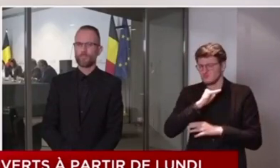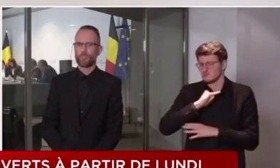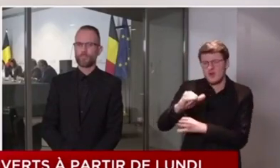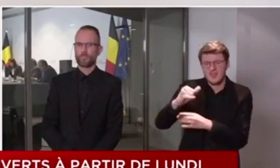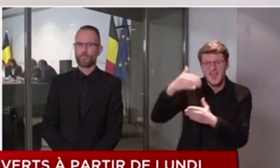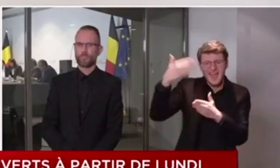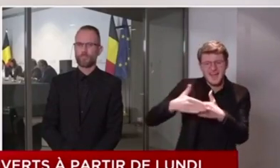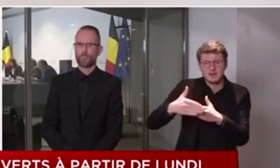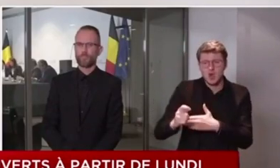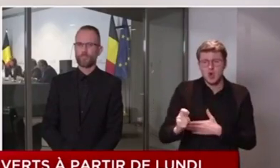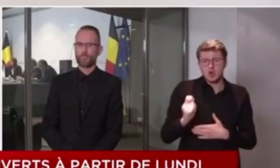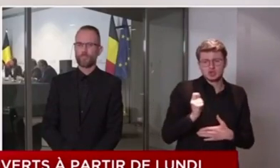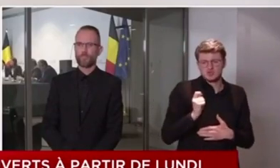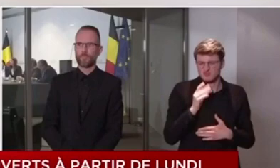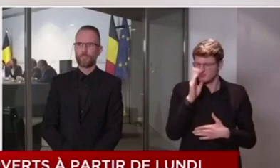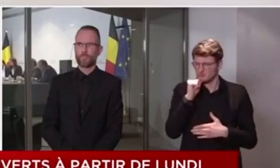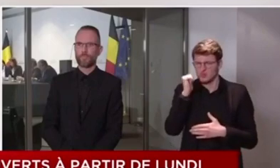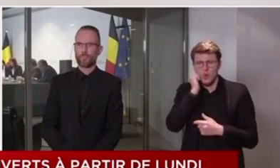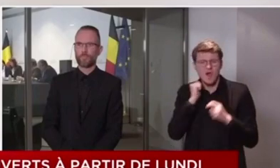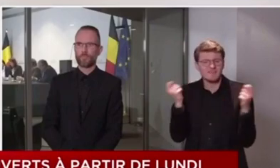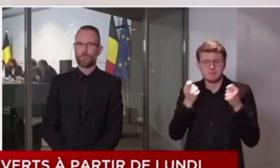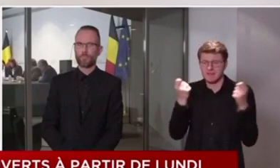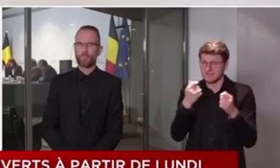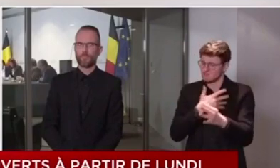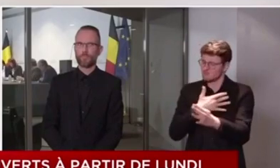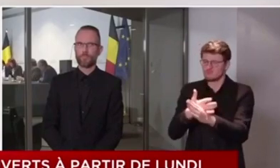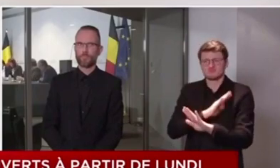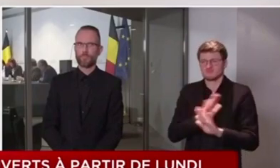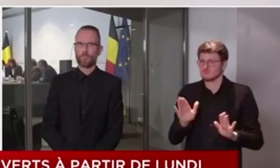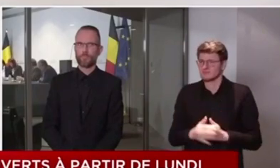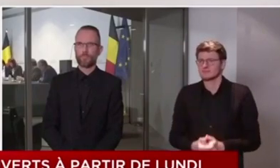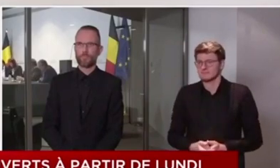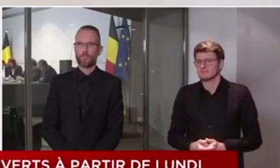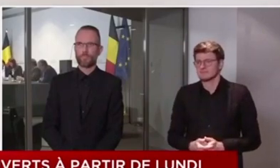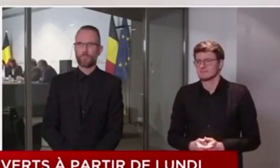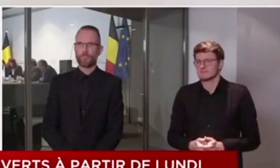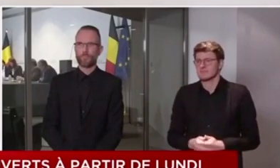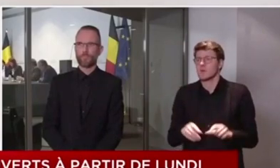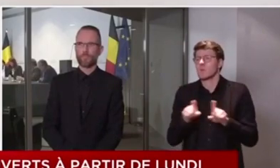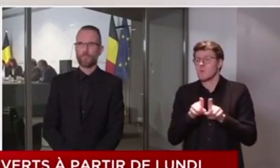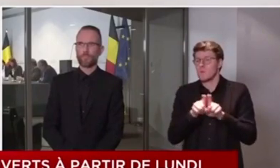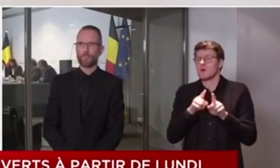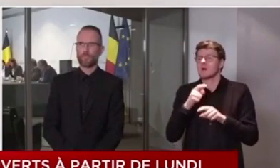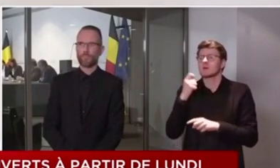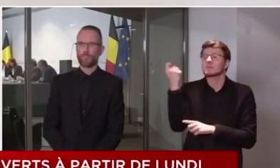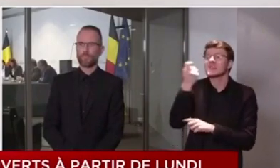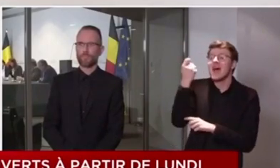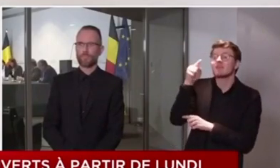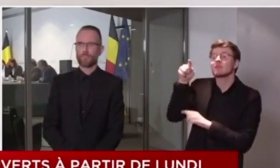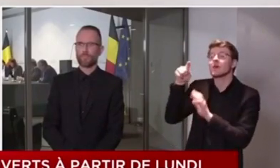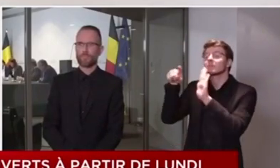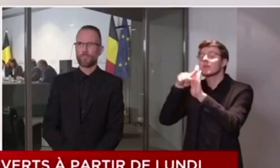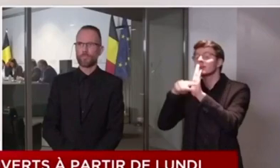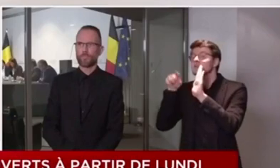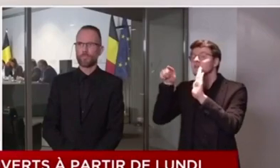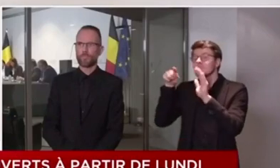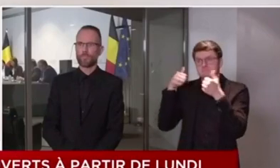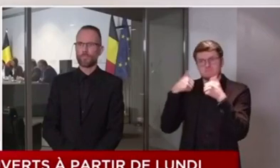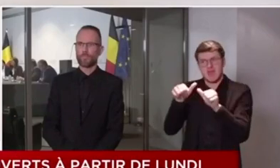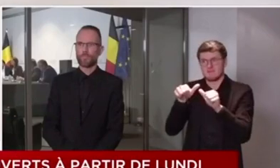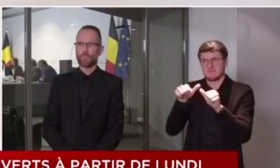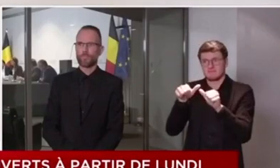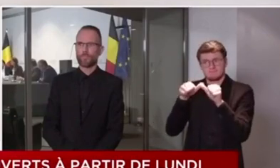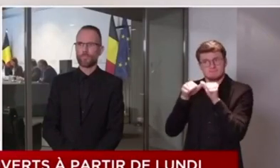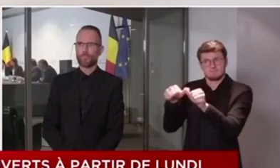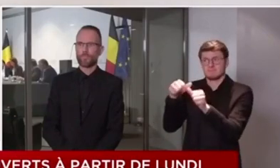J'ai déjà reparlé de règles en ce qui concerne le monde du travail. Eh bien là, les règles actuelles